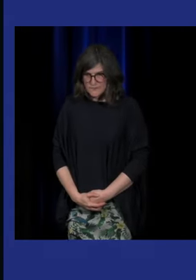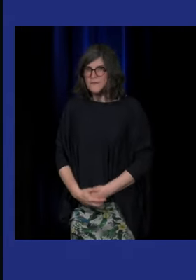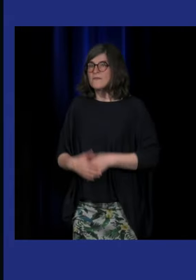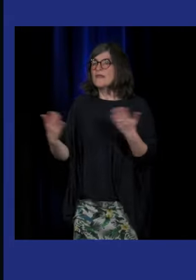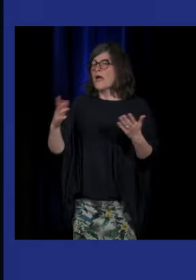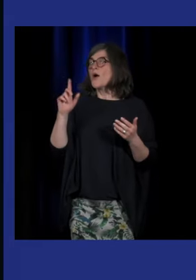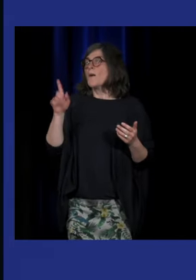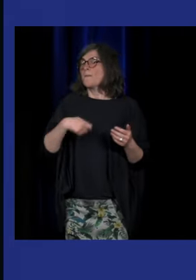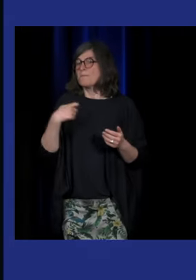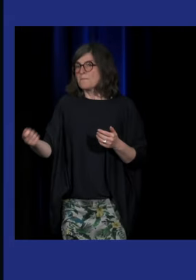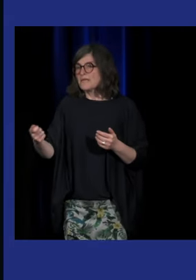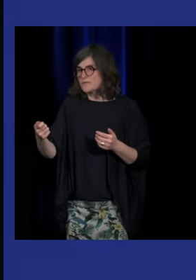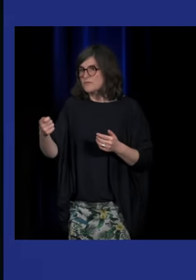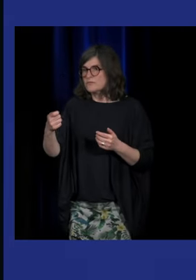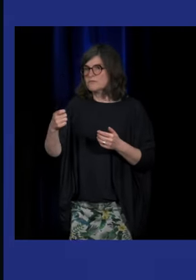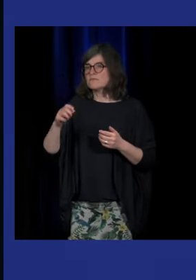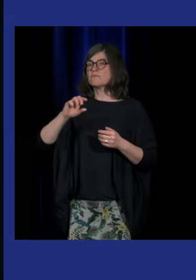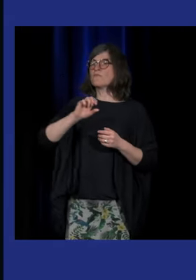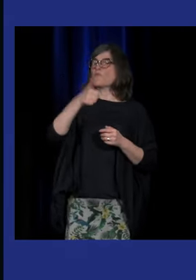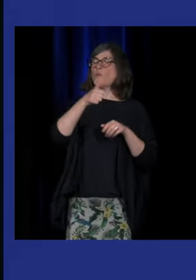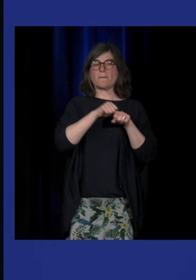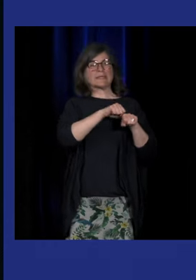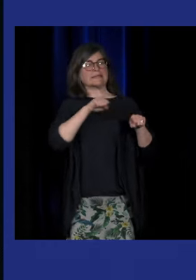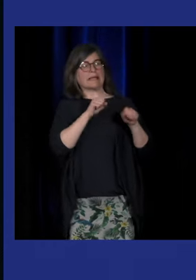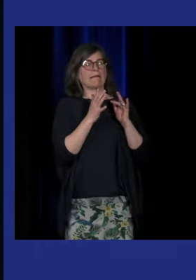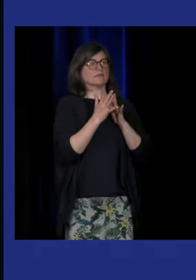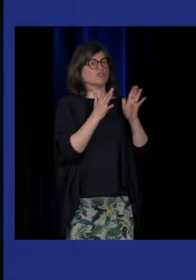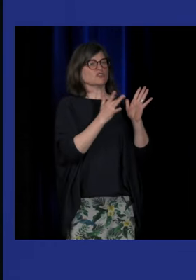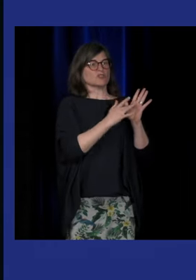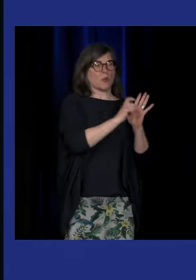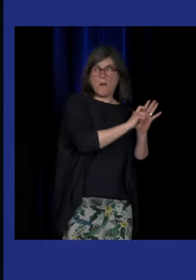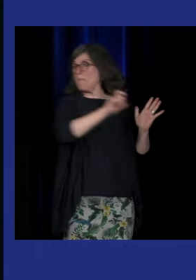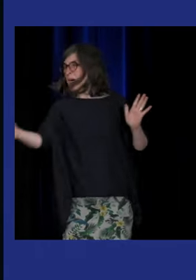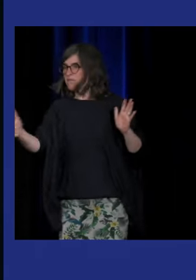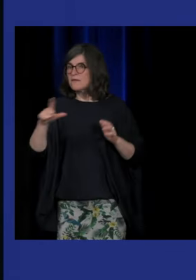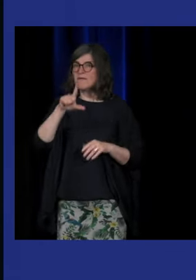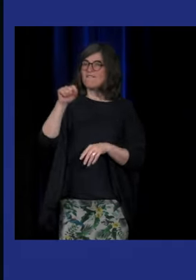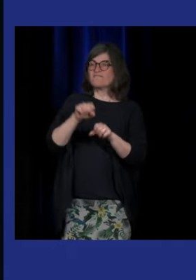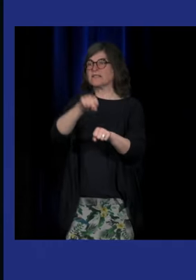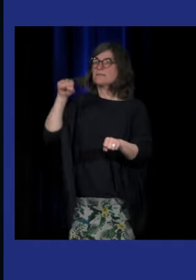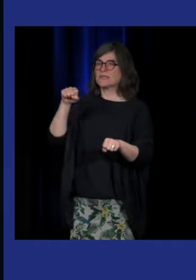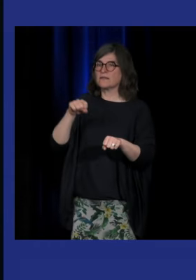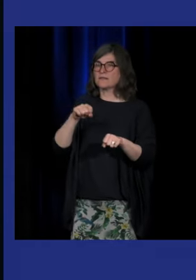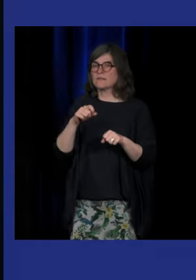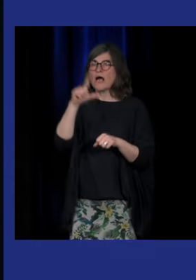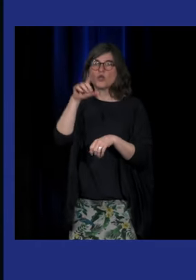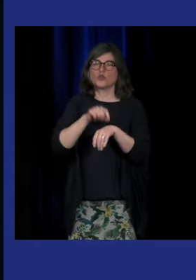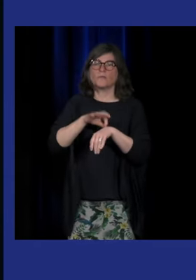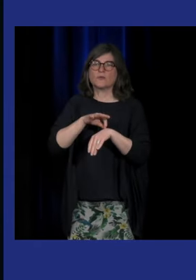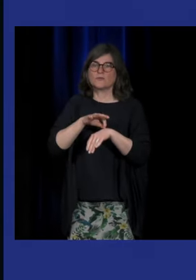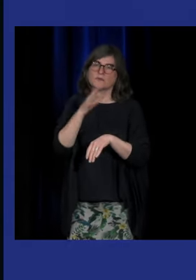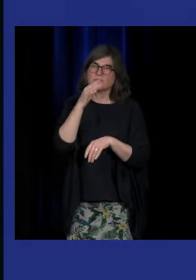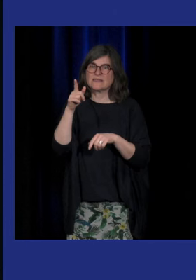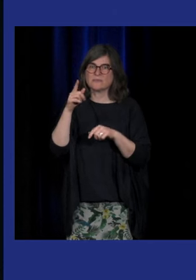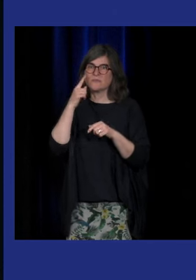Alors, bien sûr, on ne va pas passer de premier siècle après Jésus-Christ au XXe siècle, comme ça, en cinq minutes. Donc, un historien doit avoir les cheveux